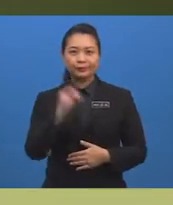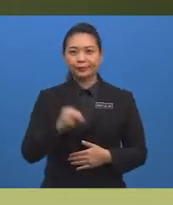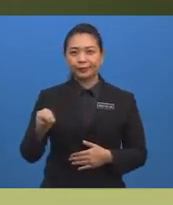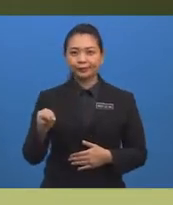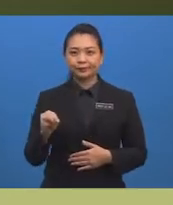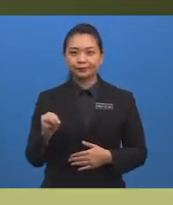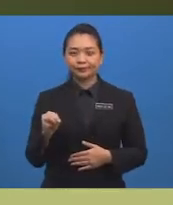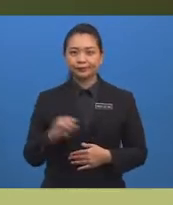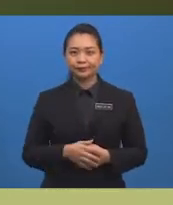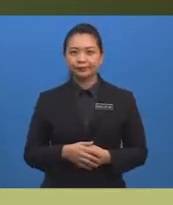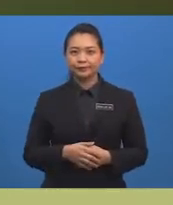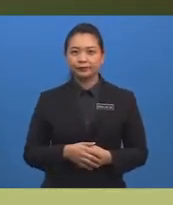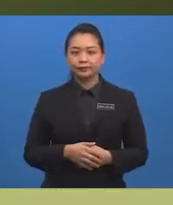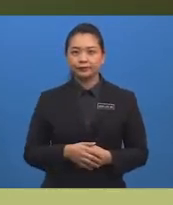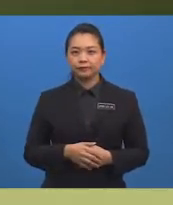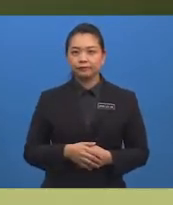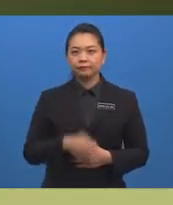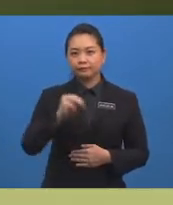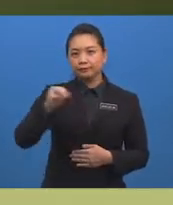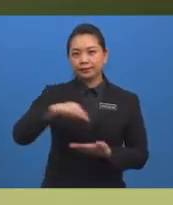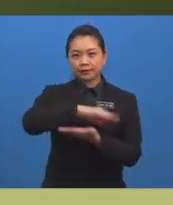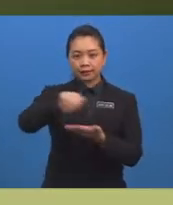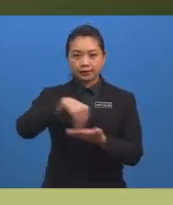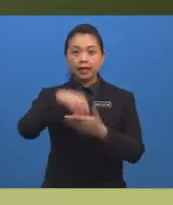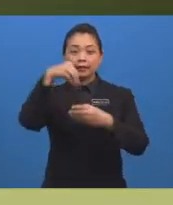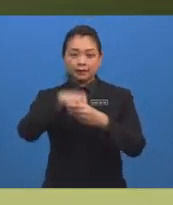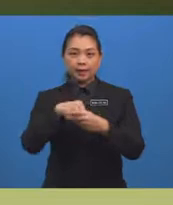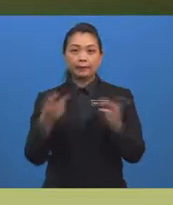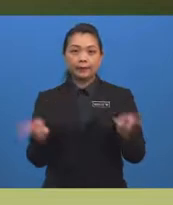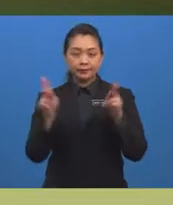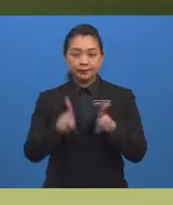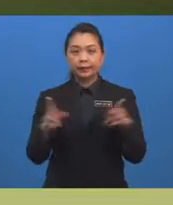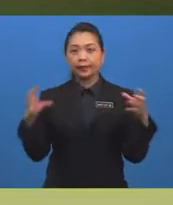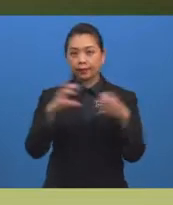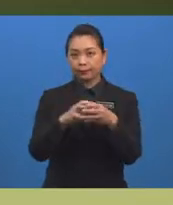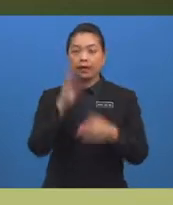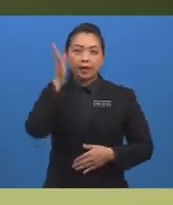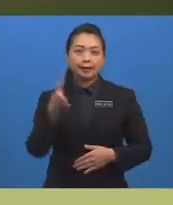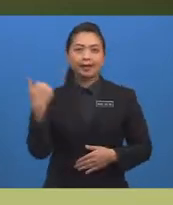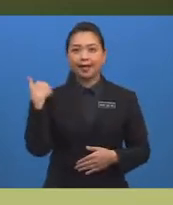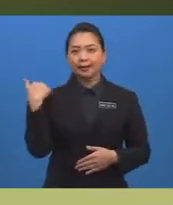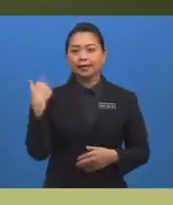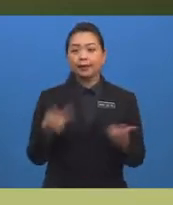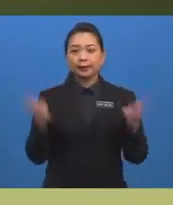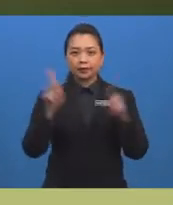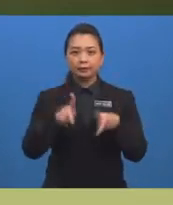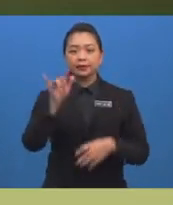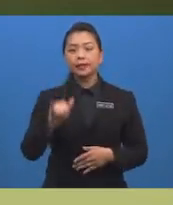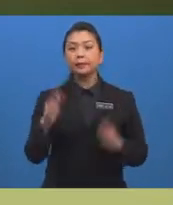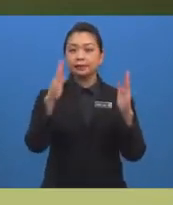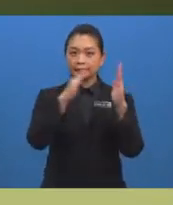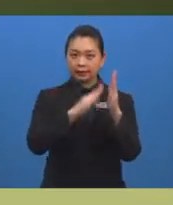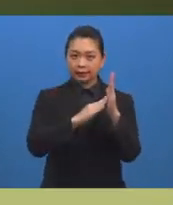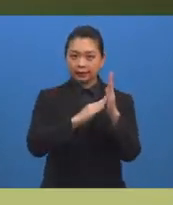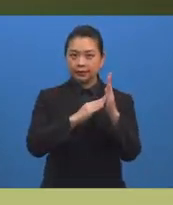Murid-murid sekalian, di dalam peristiwa yang bergabung akan terdapat peristiwa yang bersandar